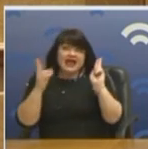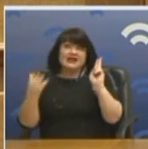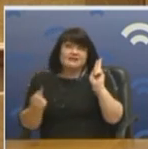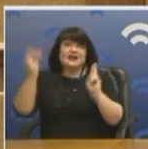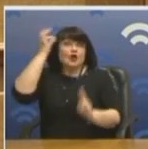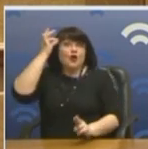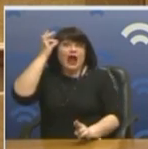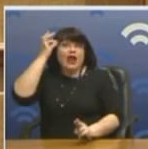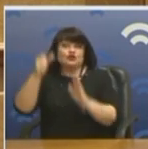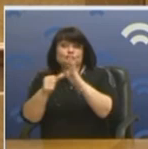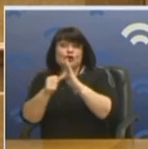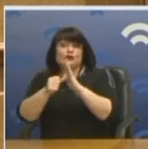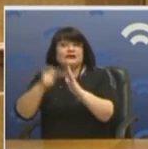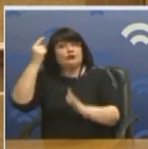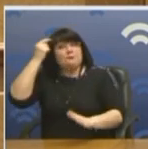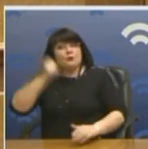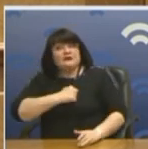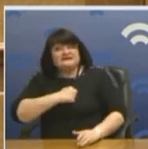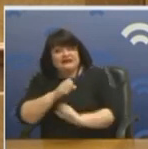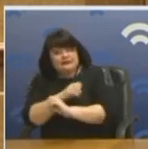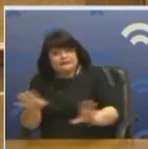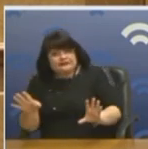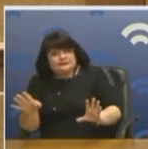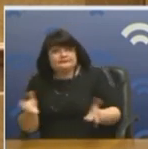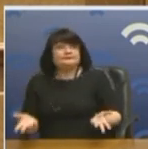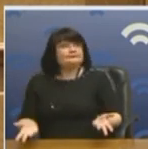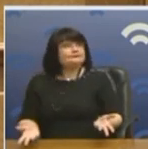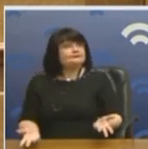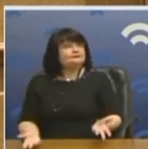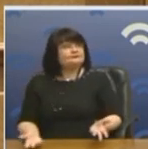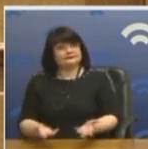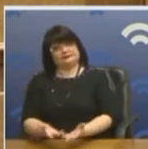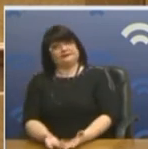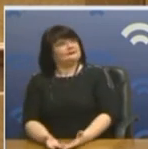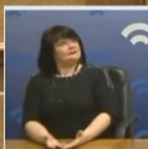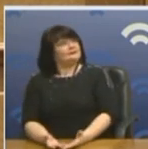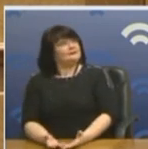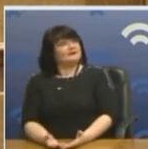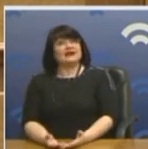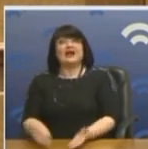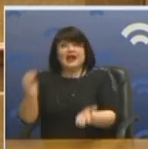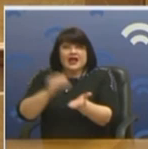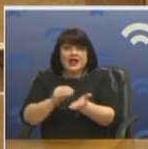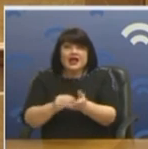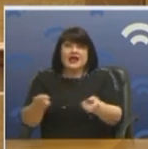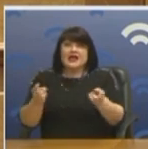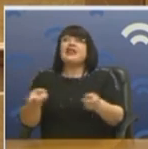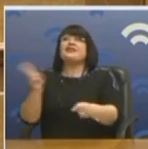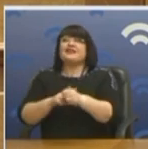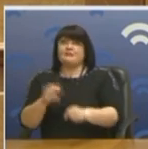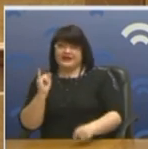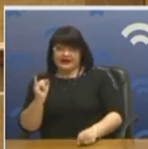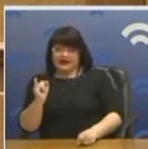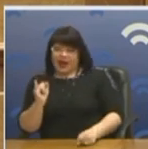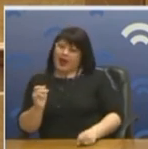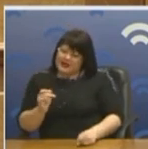η αντίληψή του. Έλα, δεν πέθανα ακούμα. Να ζήσει άλλα κάτω χρόνια άνθρωπος. Αλλά εμπάσου με τόση,